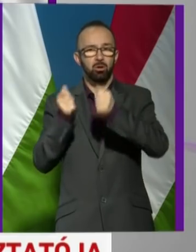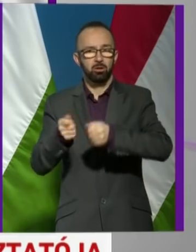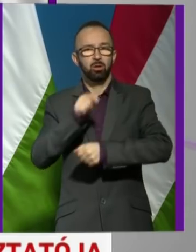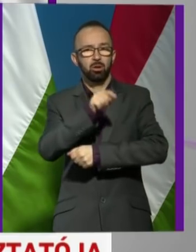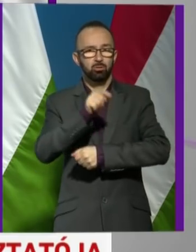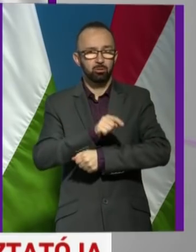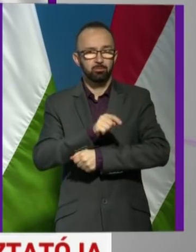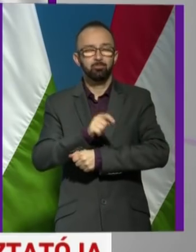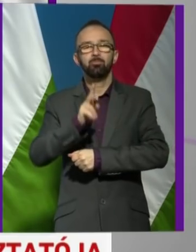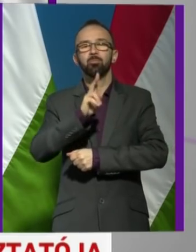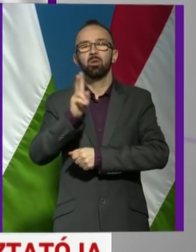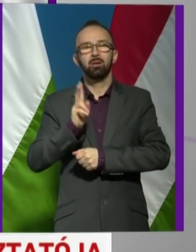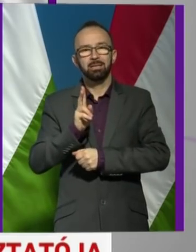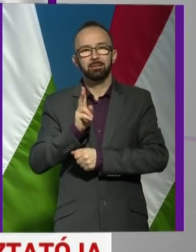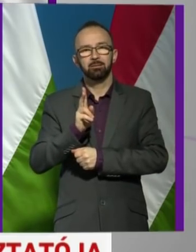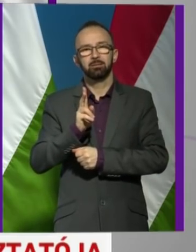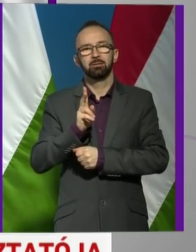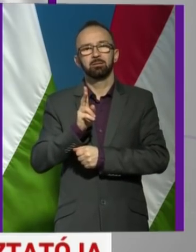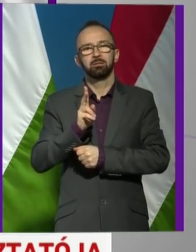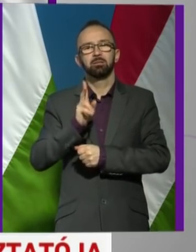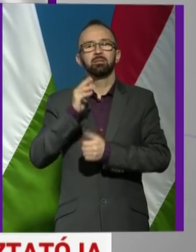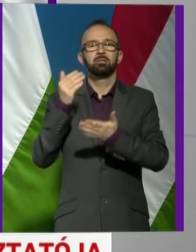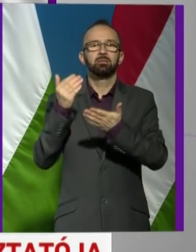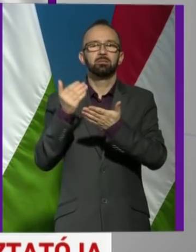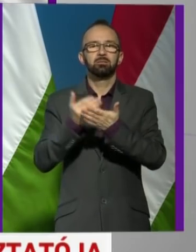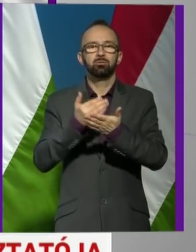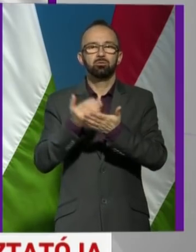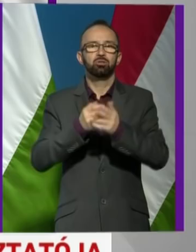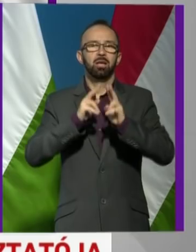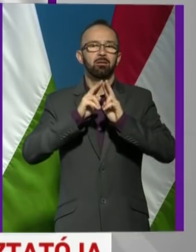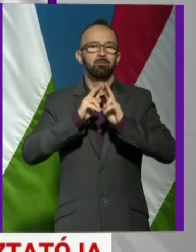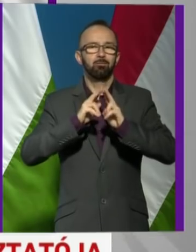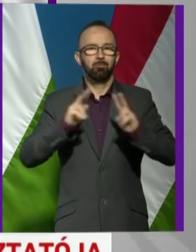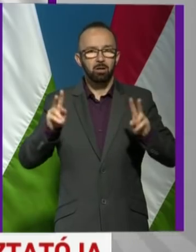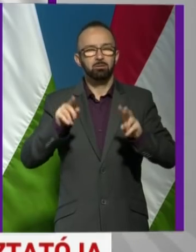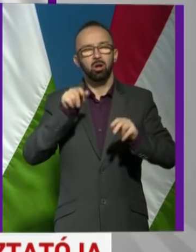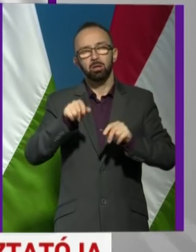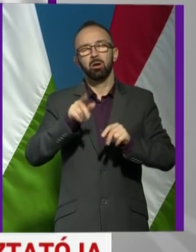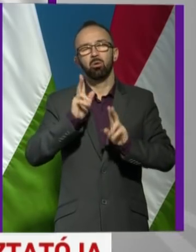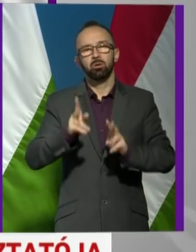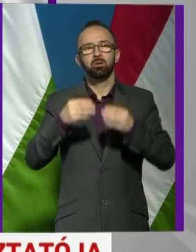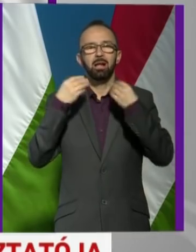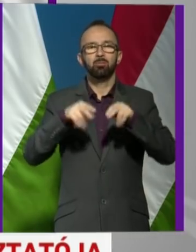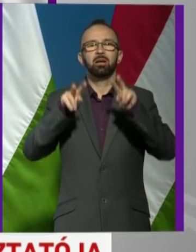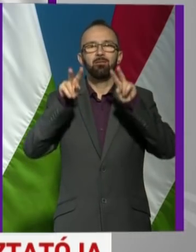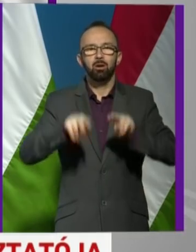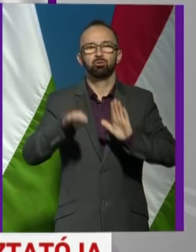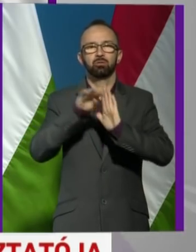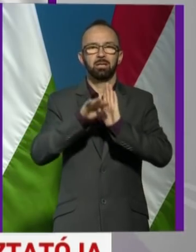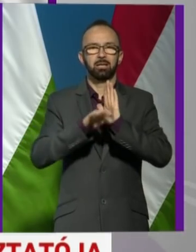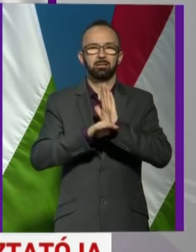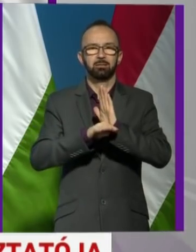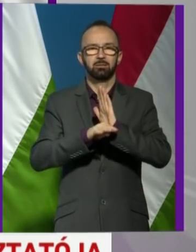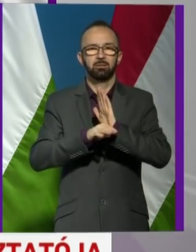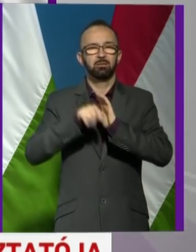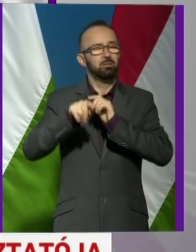azok, akiknek szükség van arra, hogy felfedjék a valós tényeket,